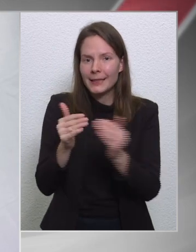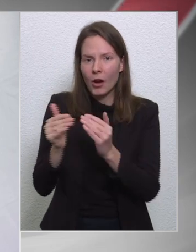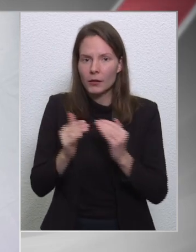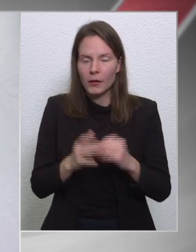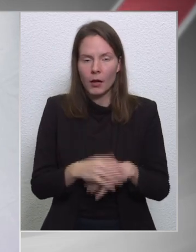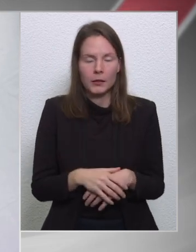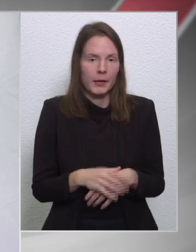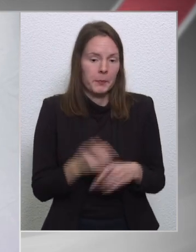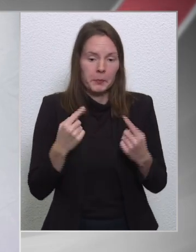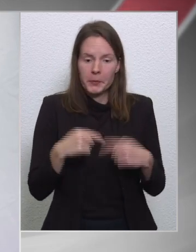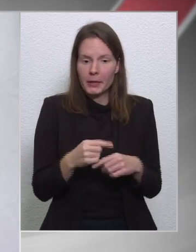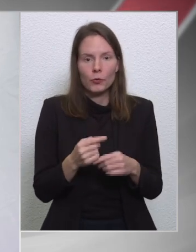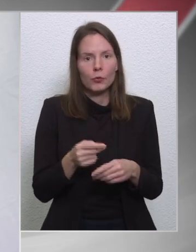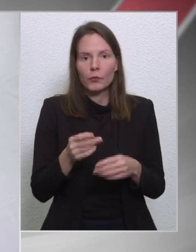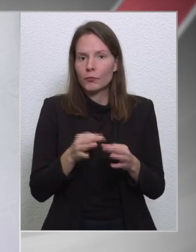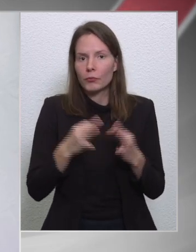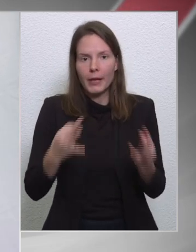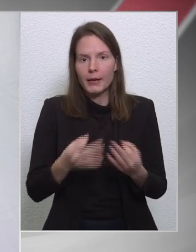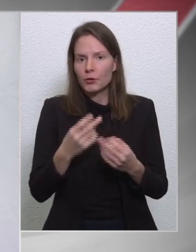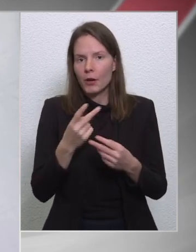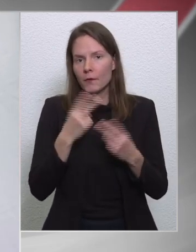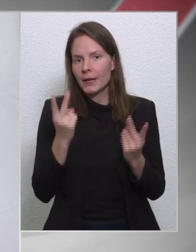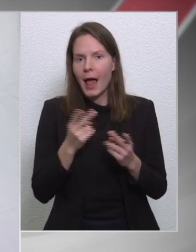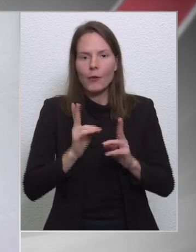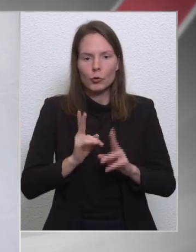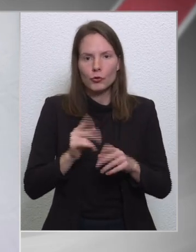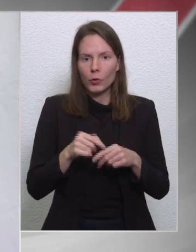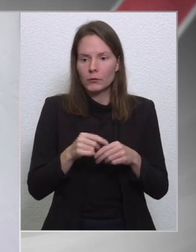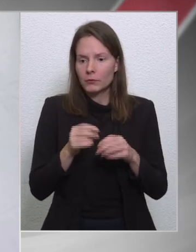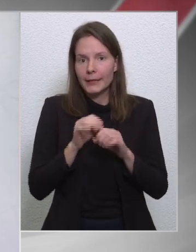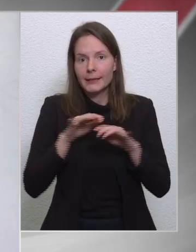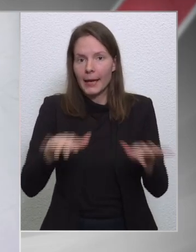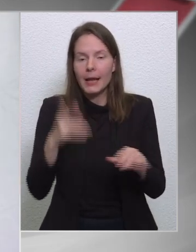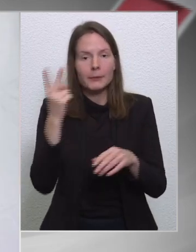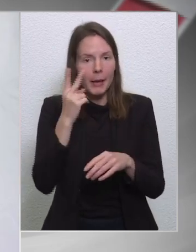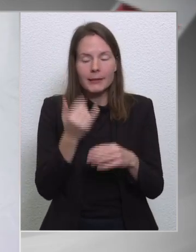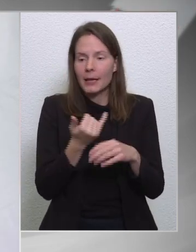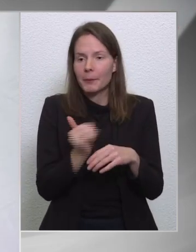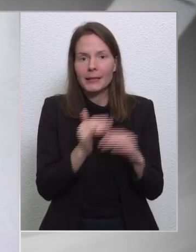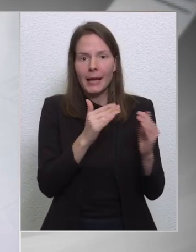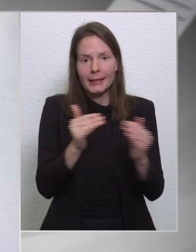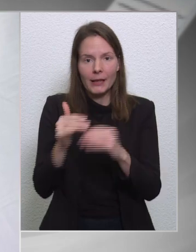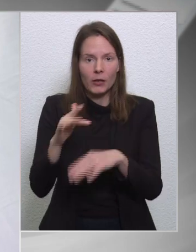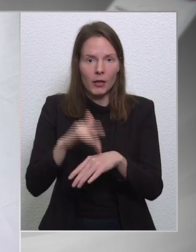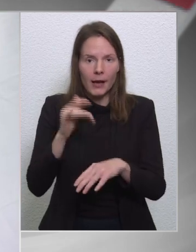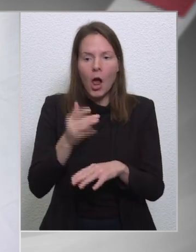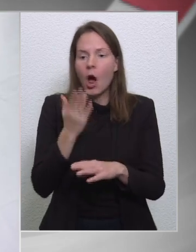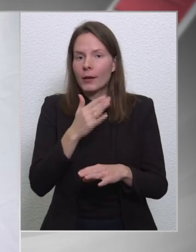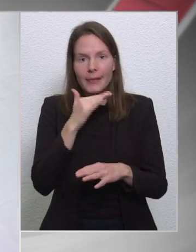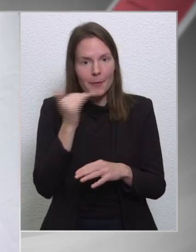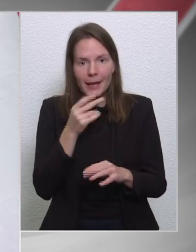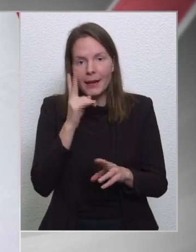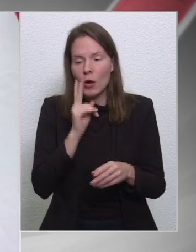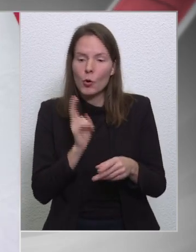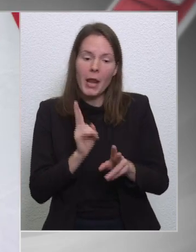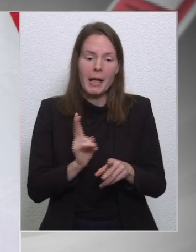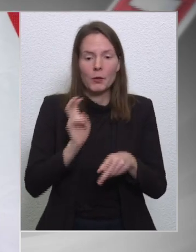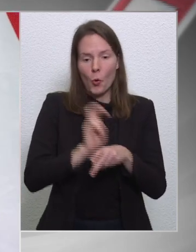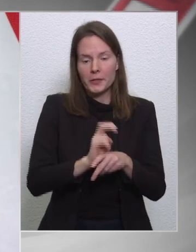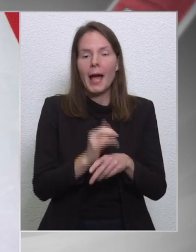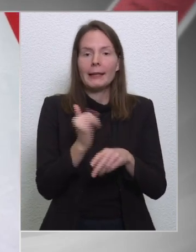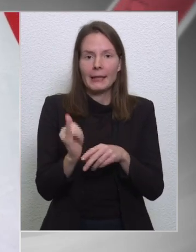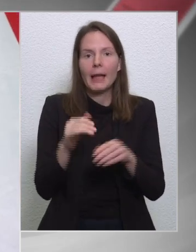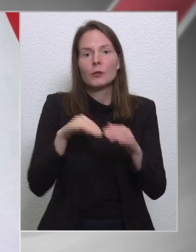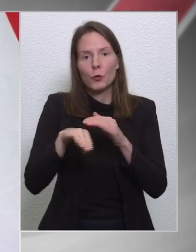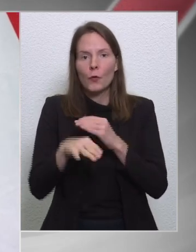minden ingatlanra kiterjed. Akkor ezt már megnyugtatjuk a bizottságot majd, hogy természetesen kiterjed. Ha nem elegendő, akkor feltűntetjük, hogy igen, ez a külföldi ingatlanokra is